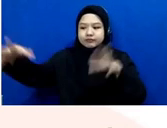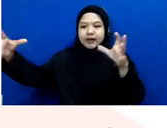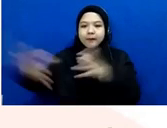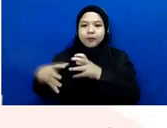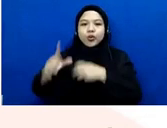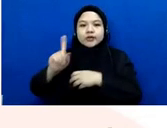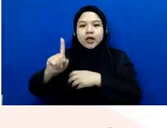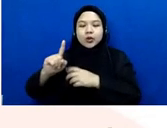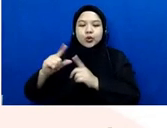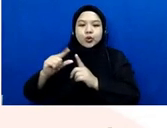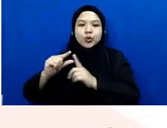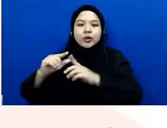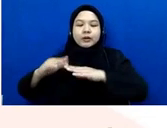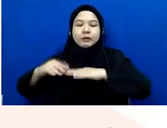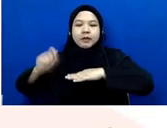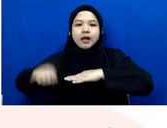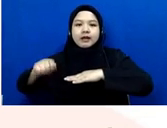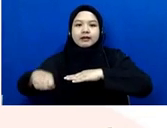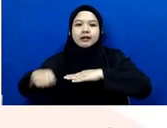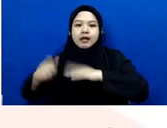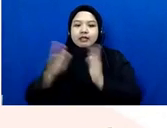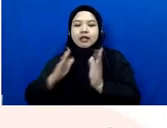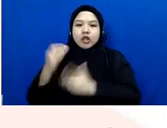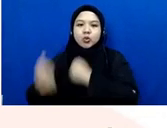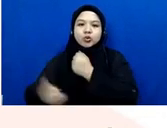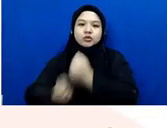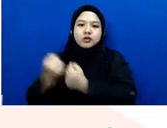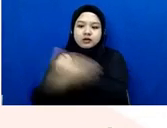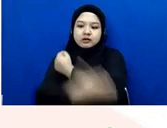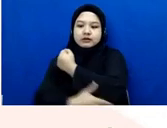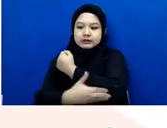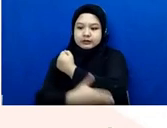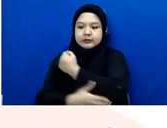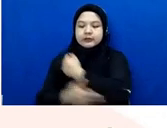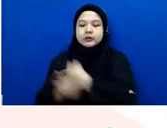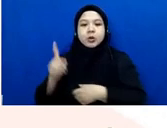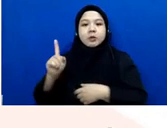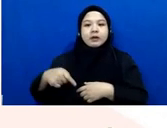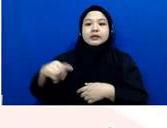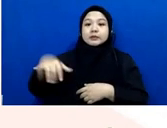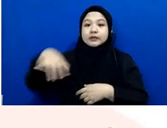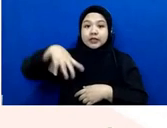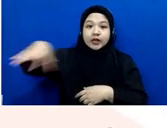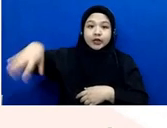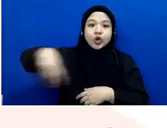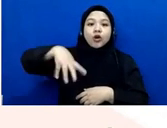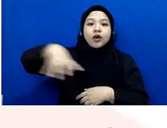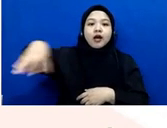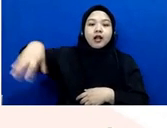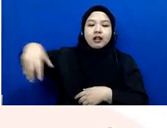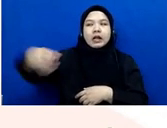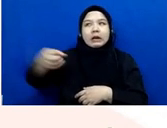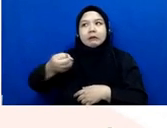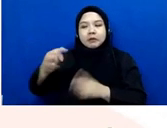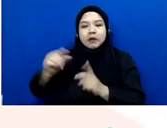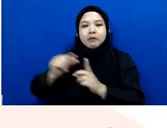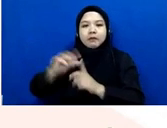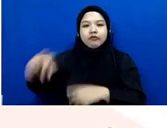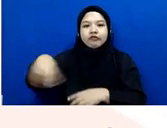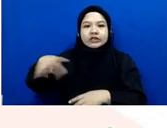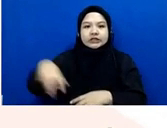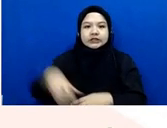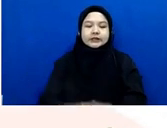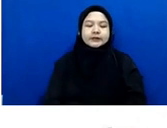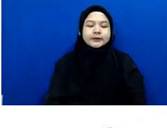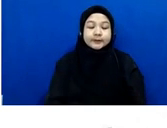negara setau saya di seluruh Indonesia itu menggunakan sistem regionalisasi oke selanjutnya